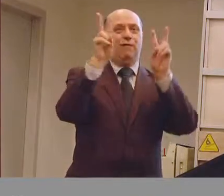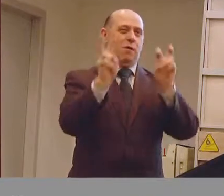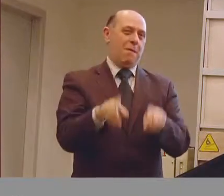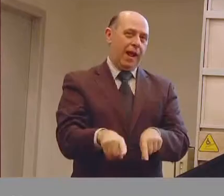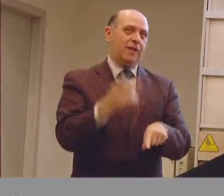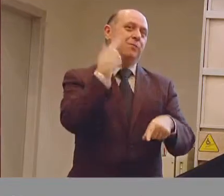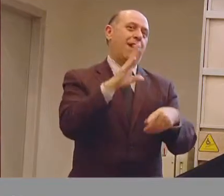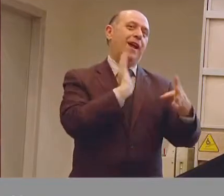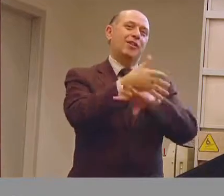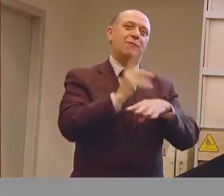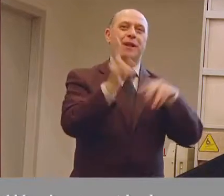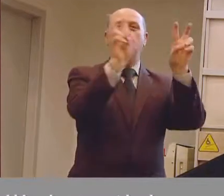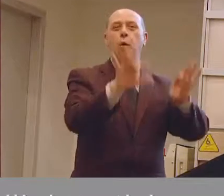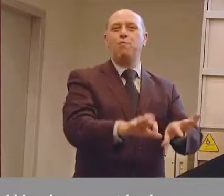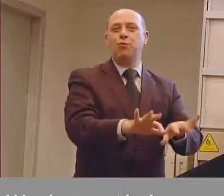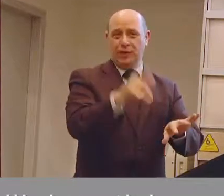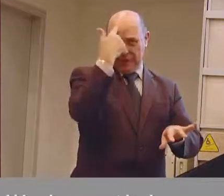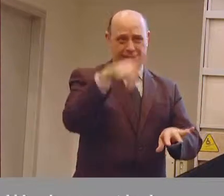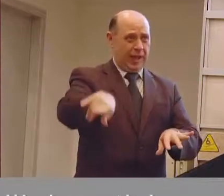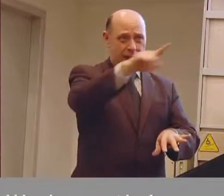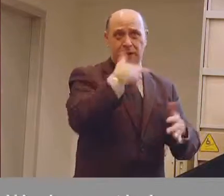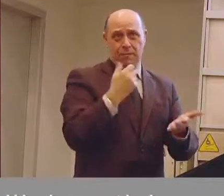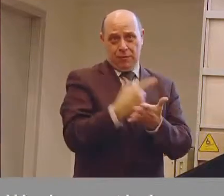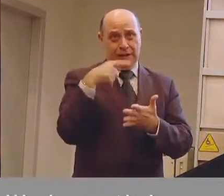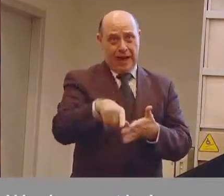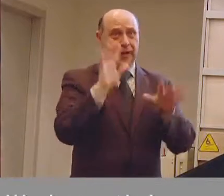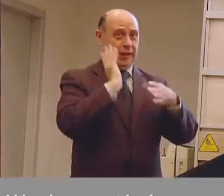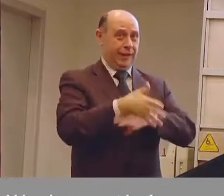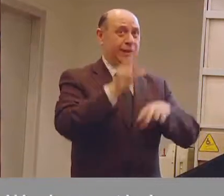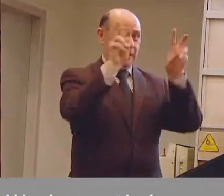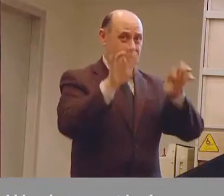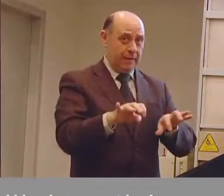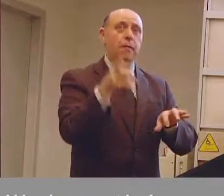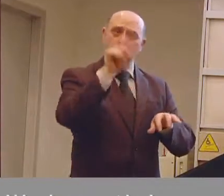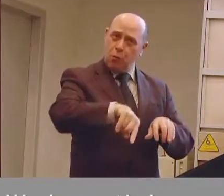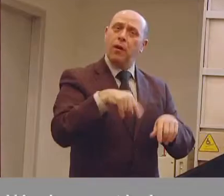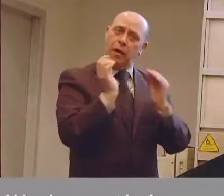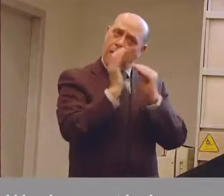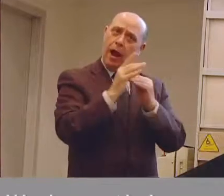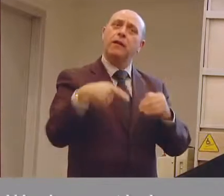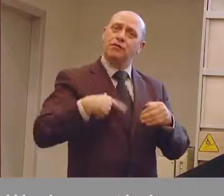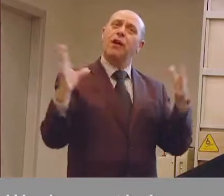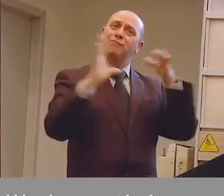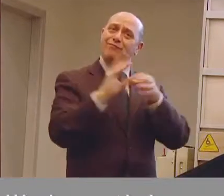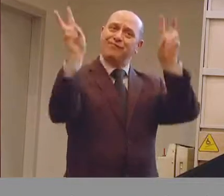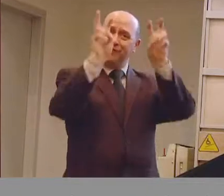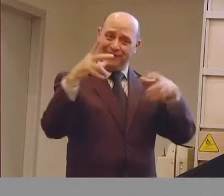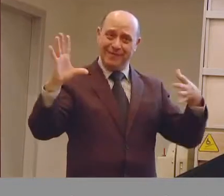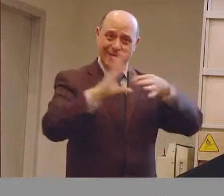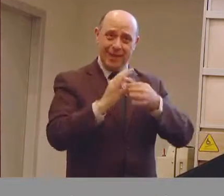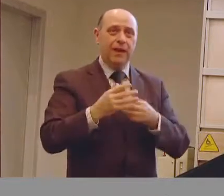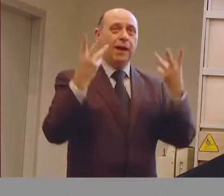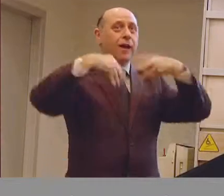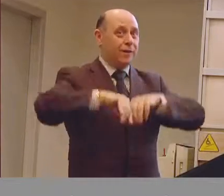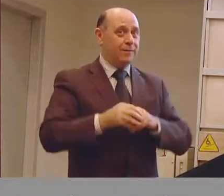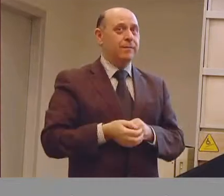quindi parliamo di accessibilità al computer e sappiamo quanto ciò è importante e anche gli ausili domotici e di questo parleremo successivamente. E per ultimo nell'ambito